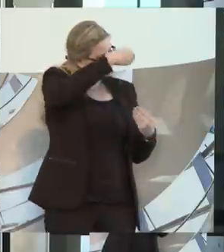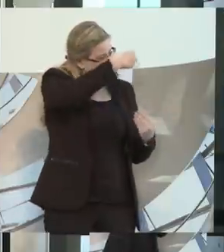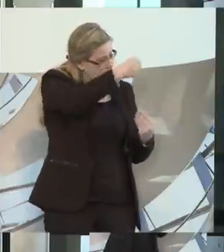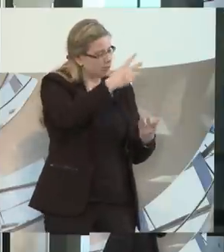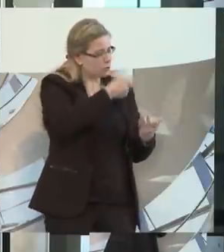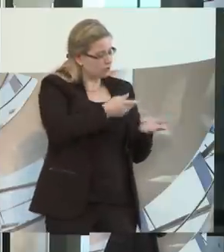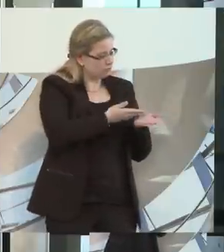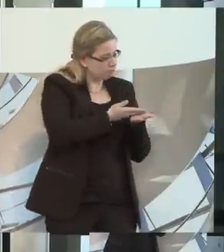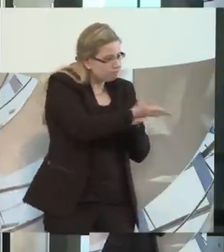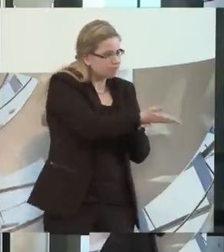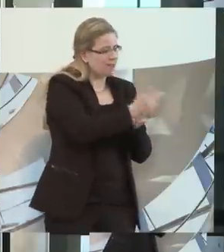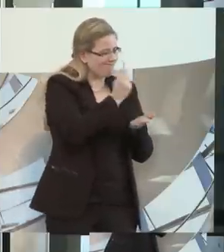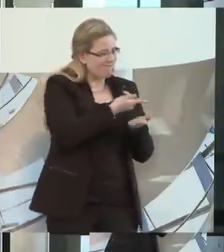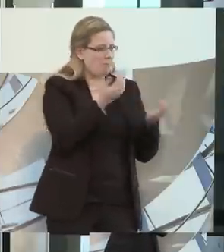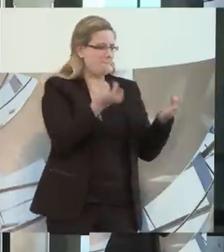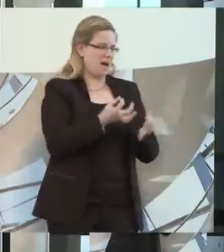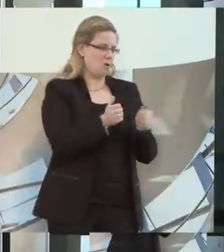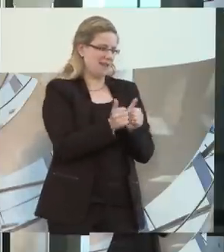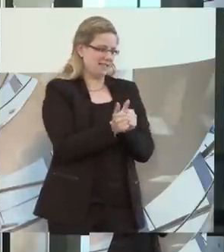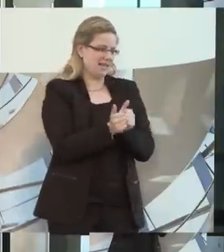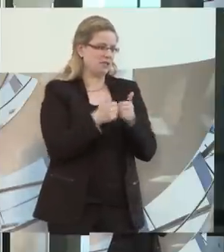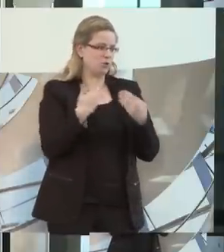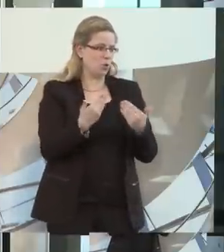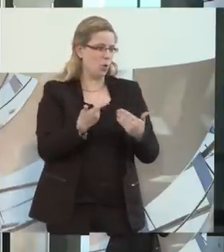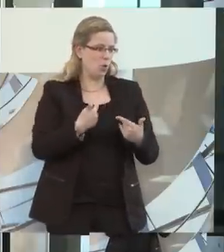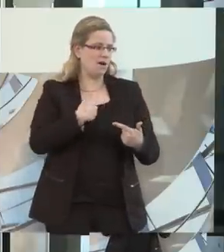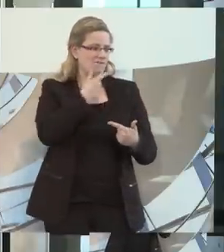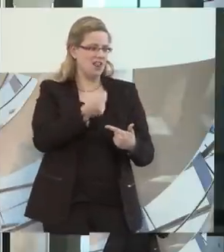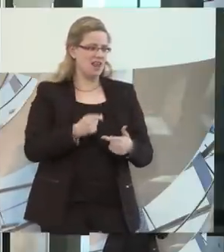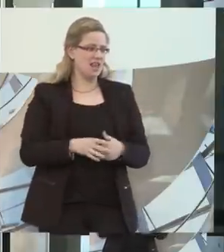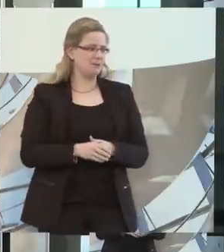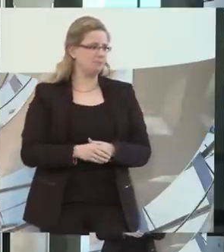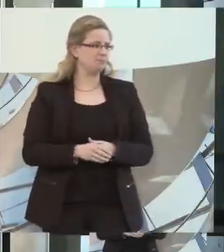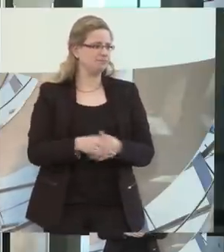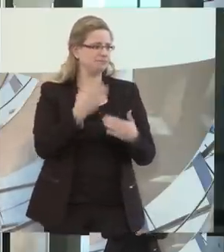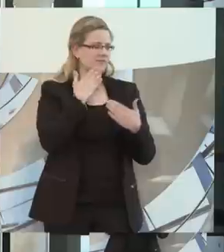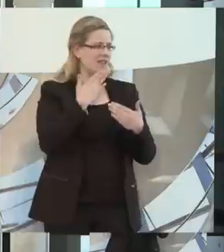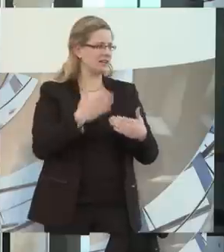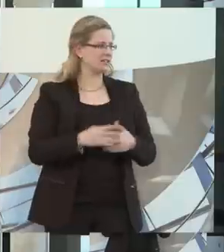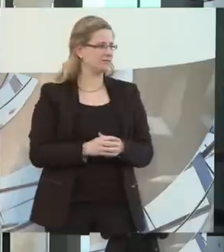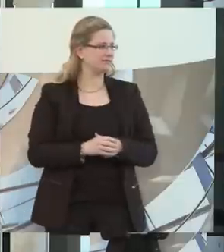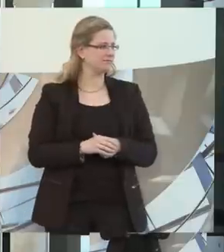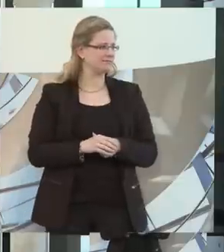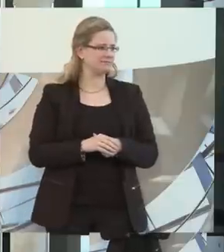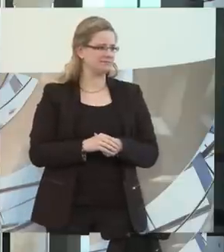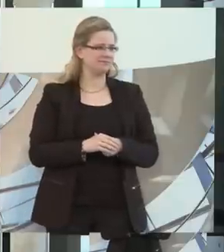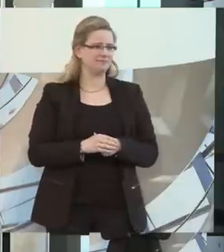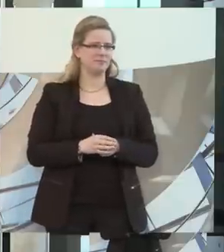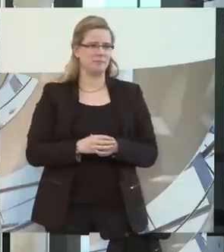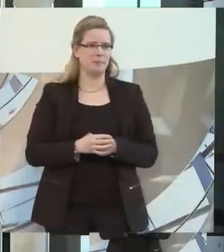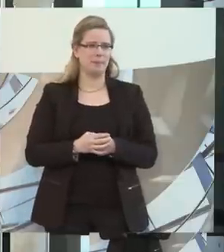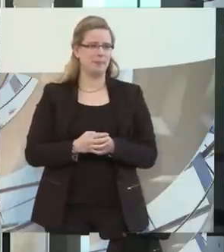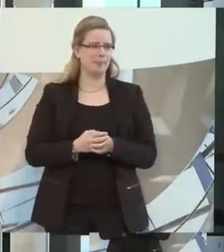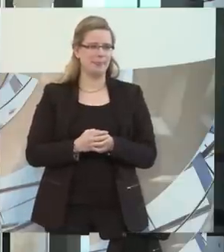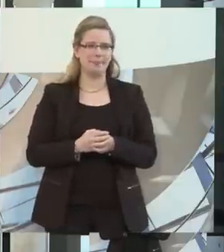haben. Das muss ähnlich funktionieren. Das wäre mein Tipp an Sie. Danke. Dankeschön. Der Herr hinter Ihnen und dann würde ich erst mal wieder